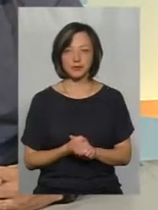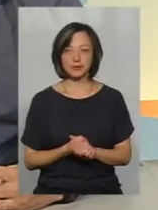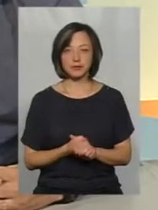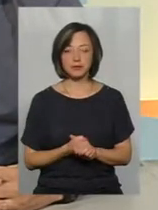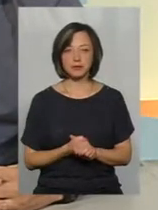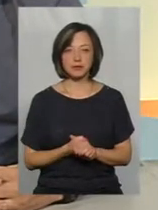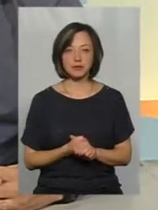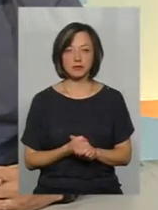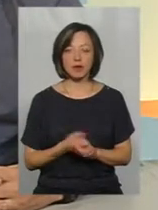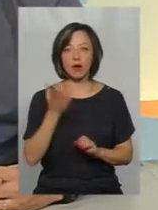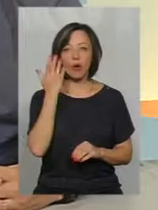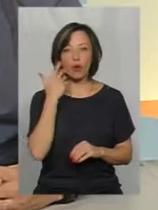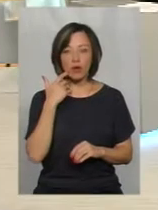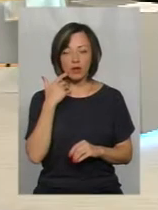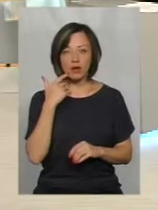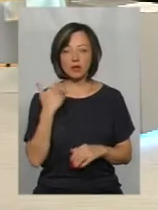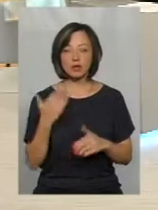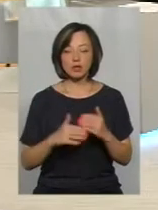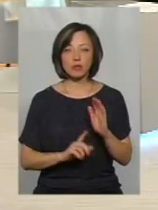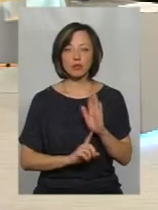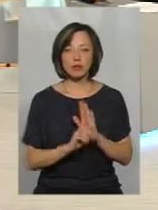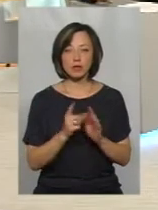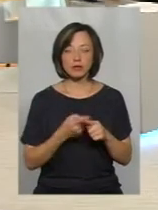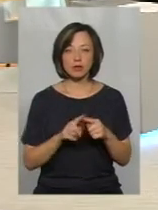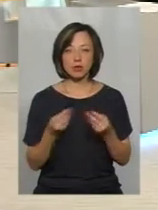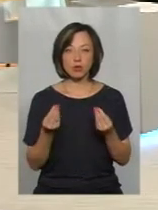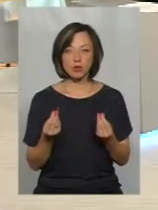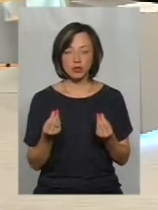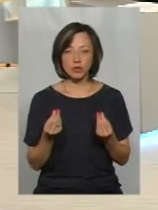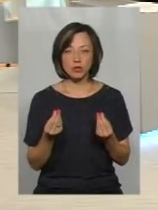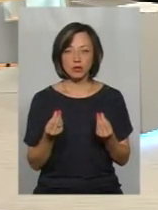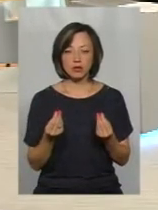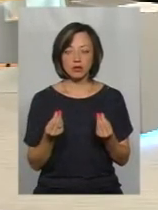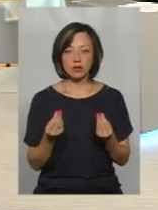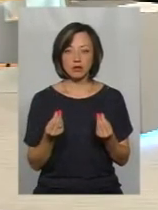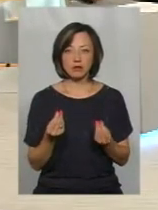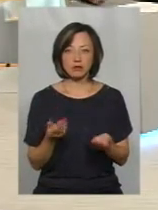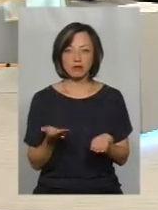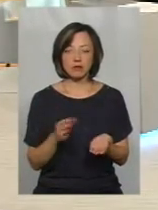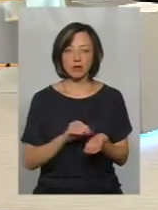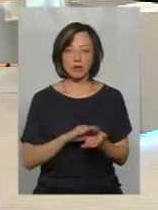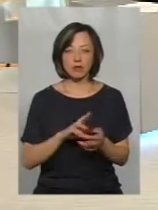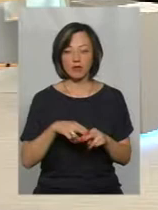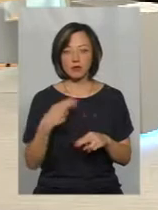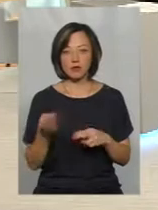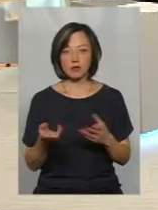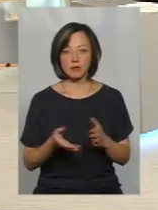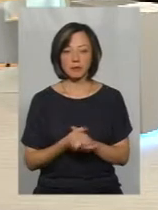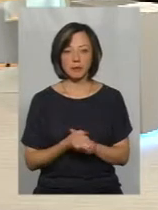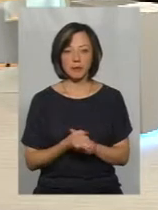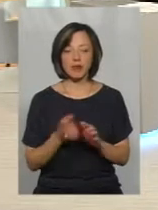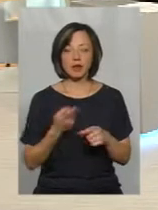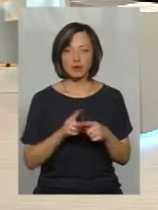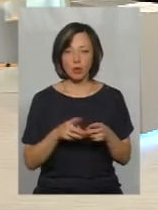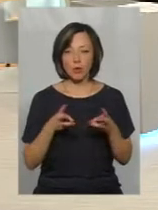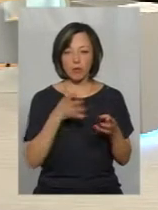Мене цікавить просто, коли вже почнемо ці кошти, ось, акумулювати, чи повертати? З цього опалювального